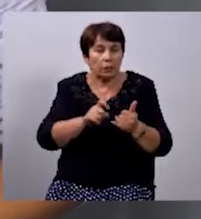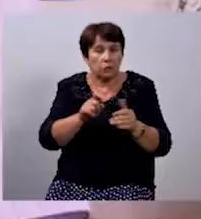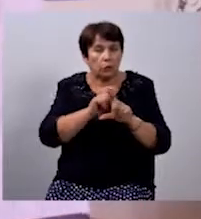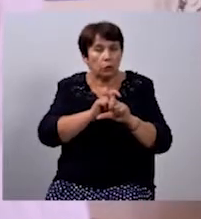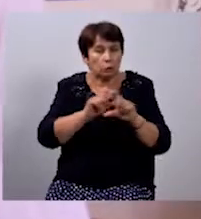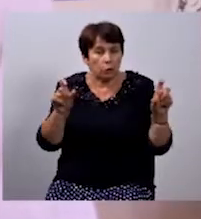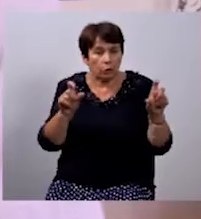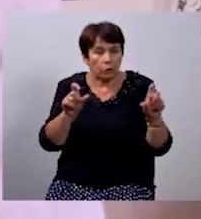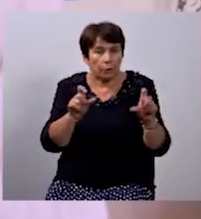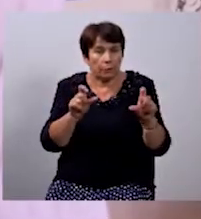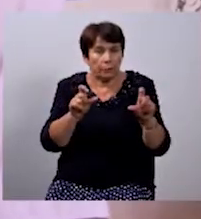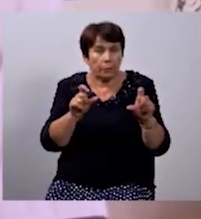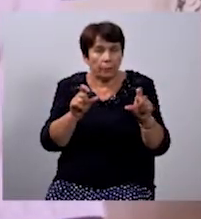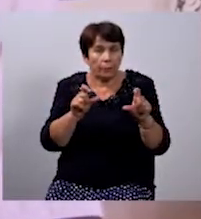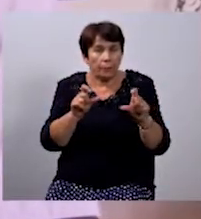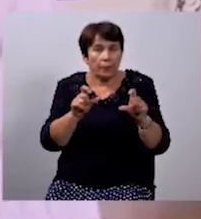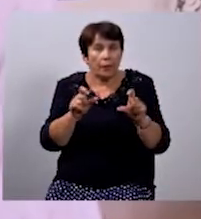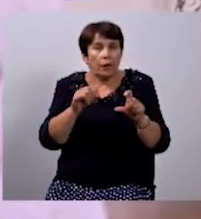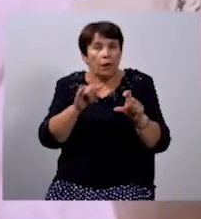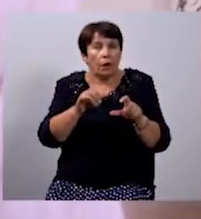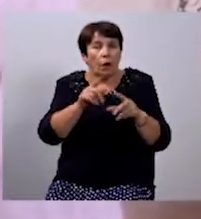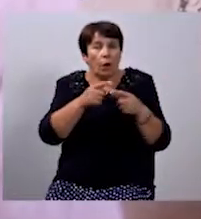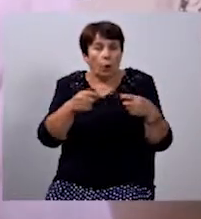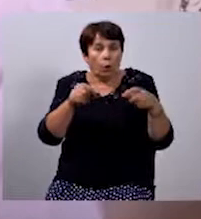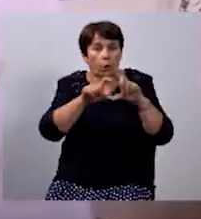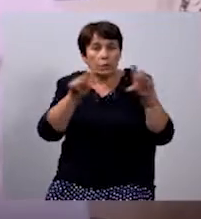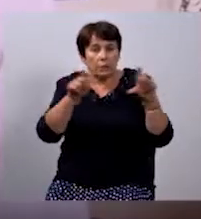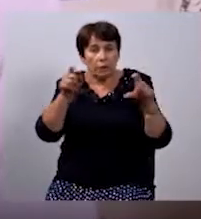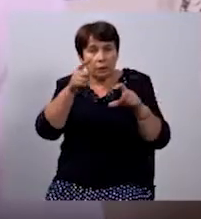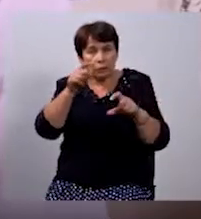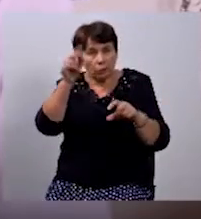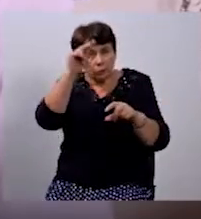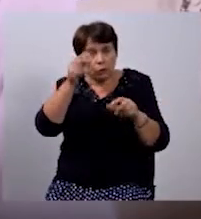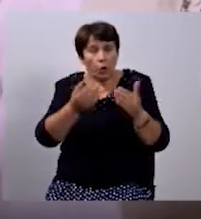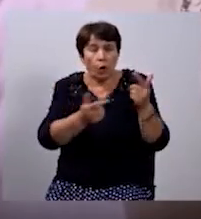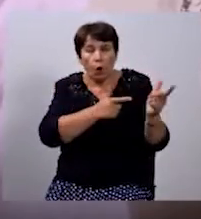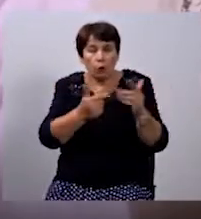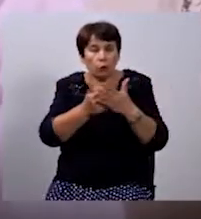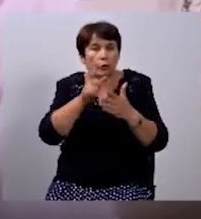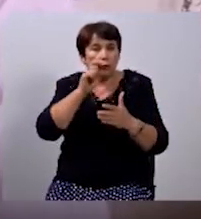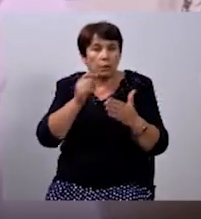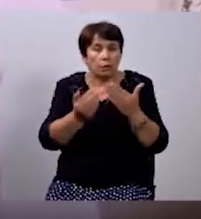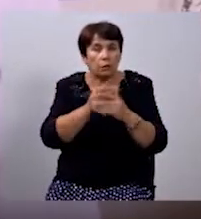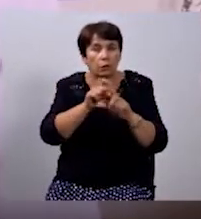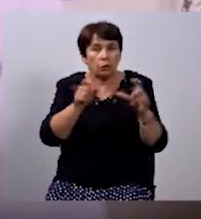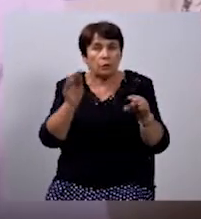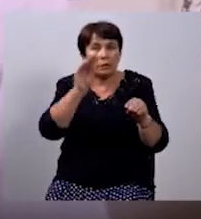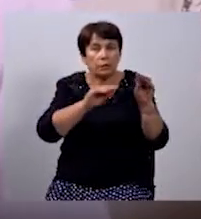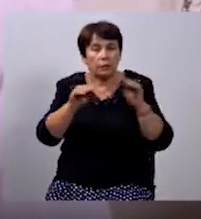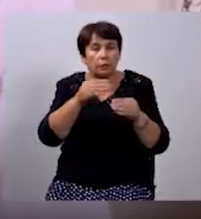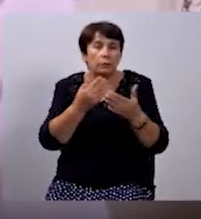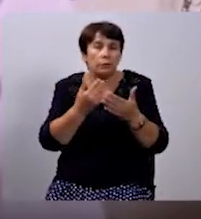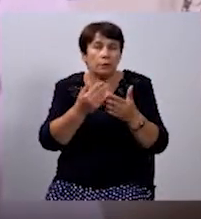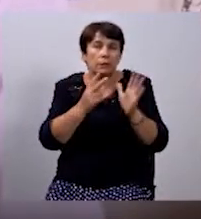Матеріально-технічна база закладів освіти, готовність, вірніше, до нової української школи складає десь порядка